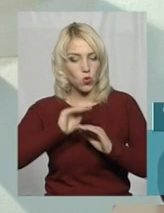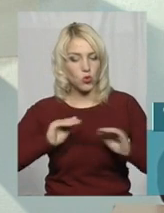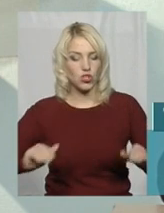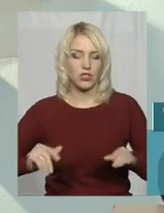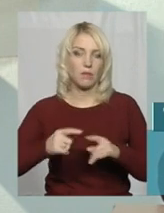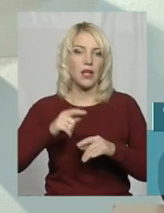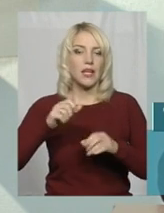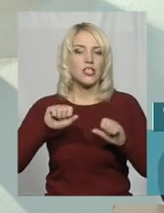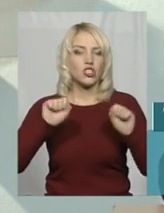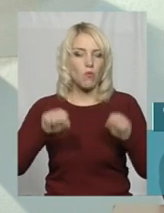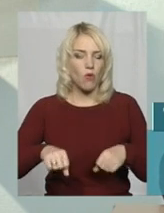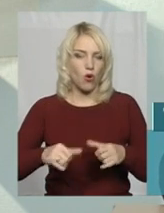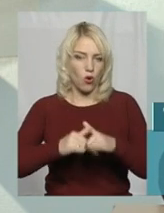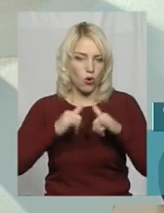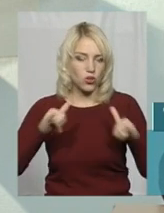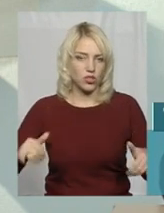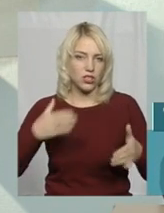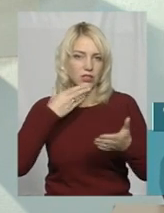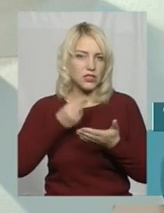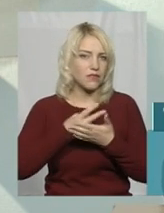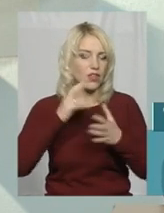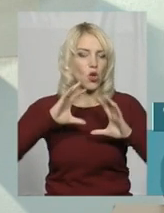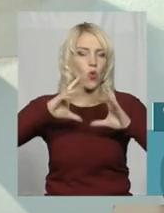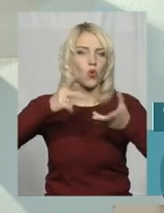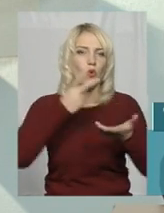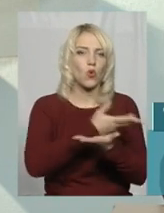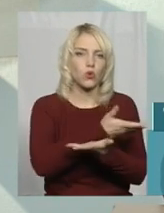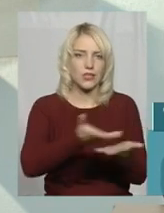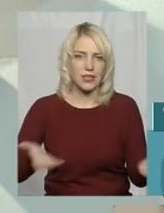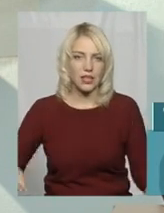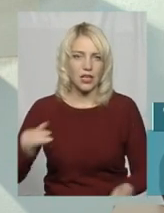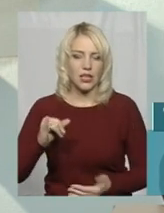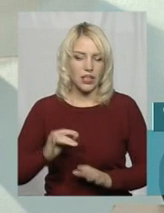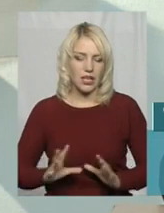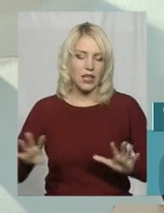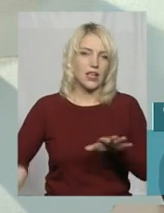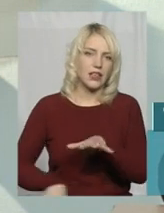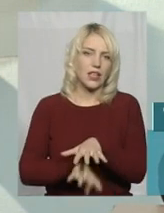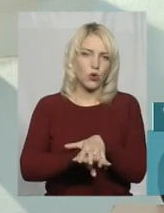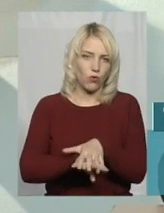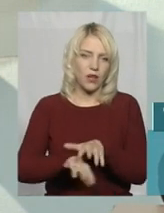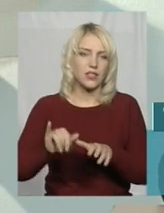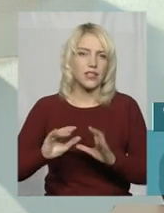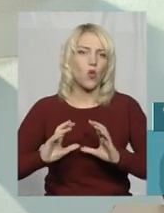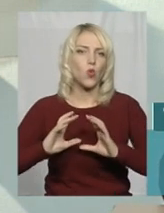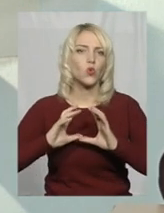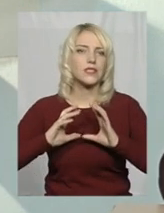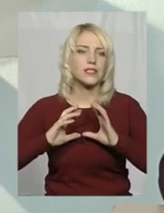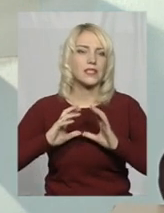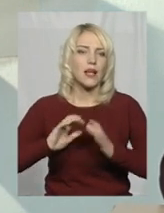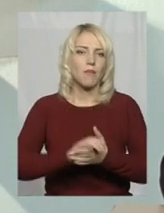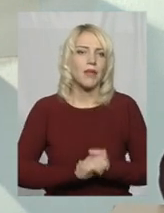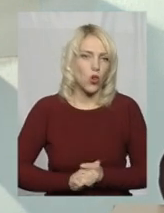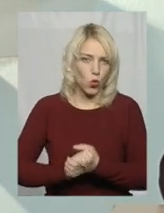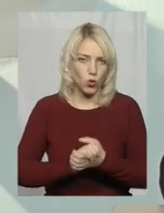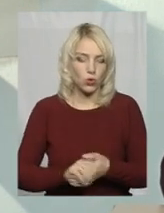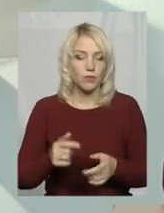кругозір та інтегруватися у світову спільноту. Хиловін – не єдине свято,